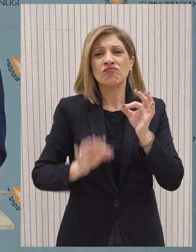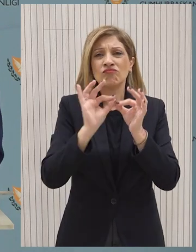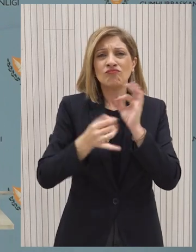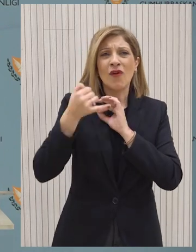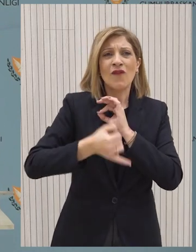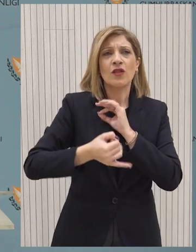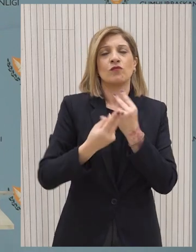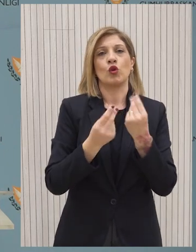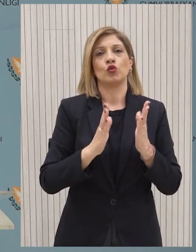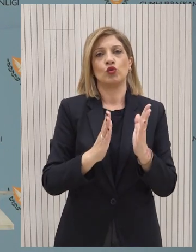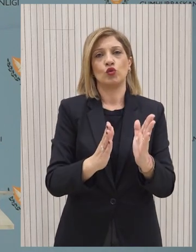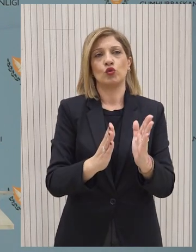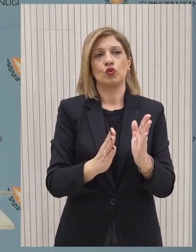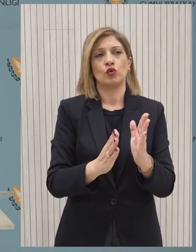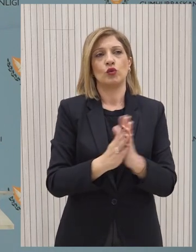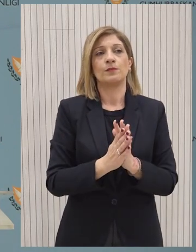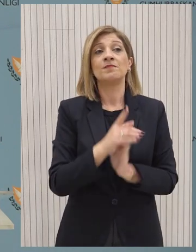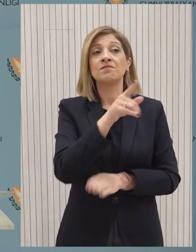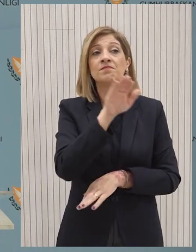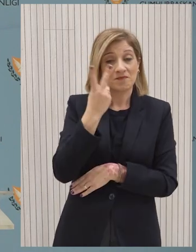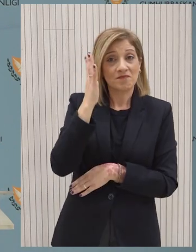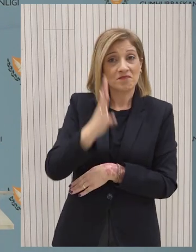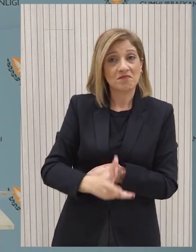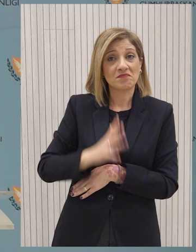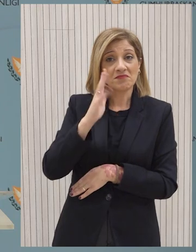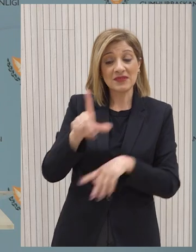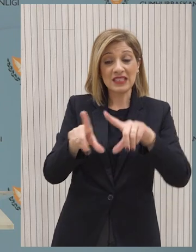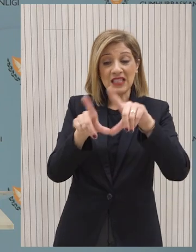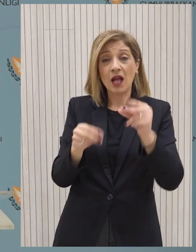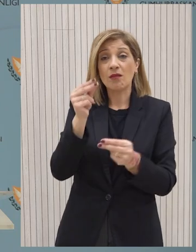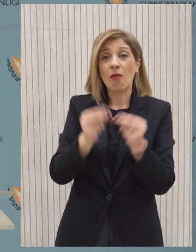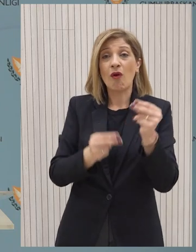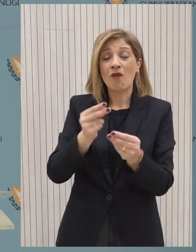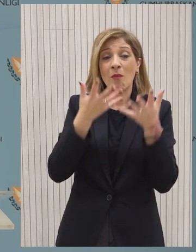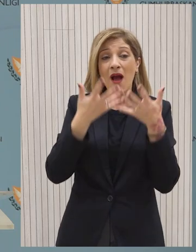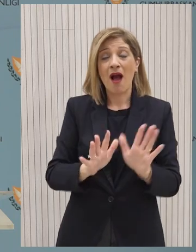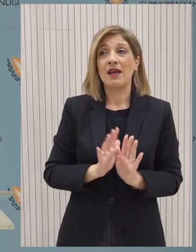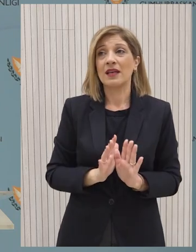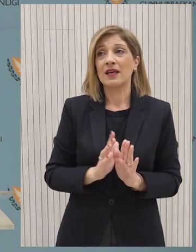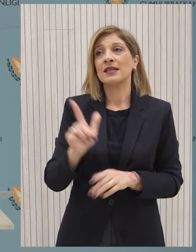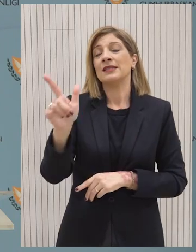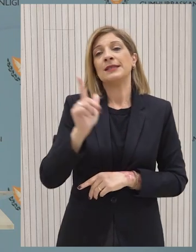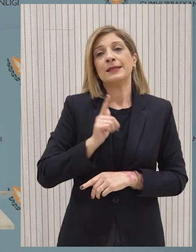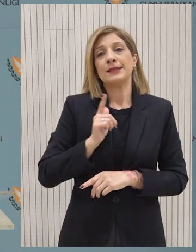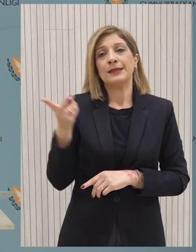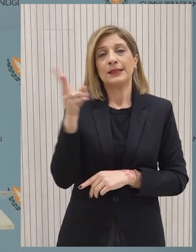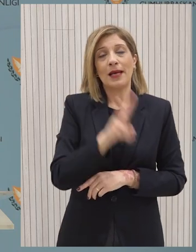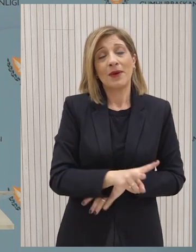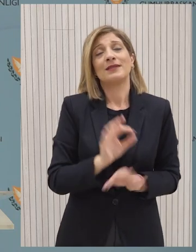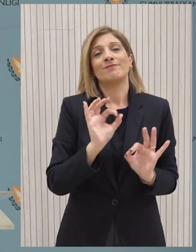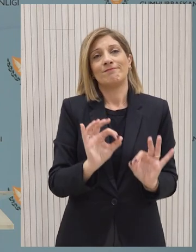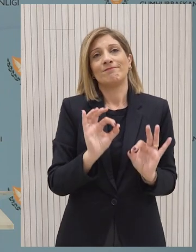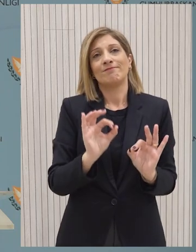Πρόσωπε γιατί η κατάσταση στην Γάζα βλέπουμε όλοι καθημερινά. Αντελαμβάνεστε ότι όπως έχω πει και προηγουμένως η πολυπλοκότητα μιας τέτοιας